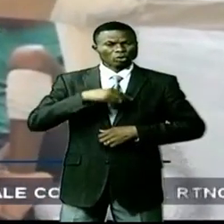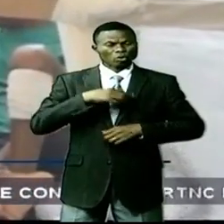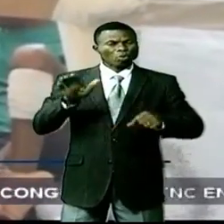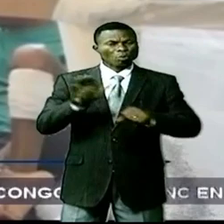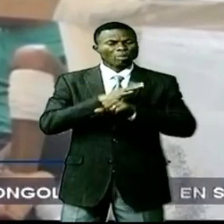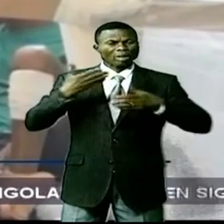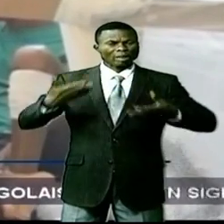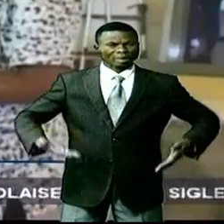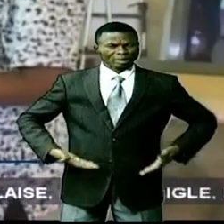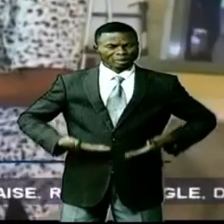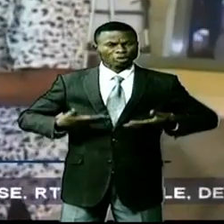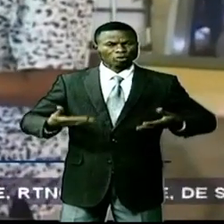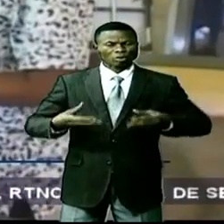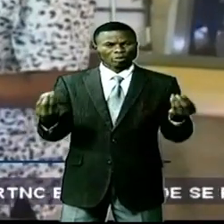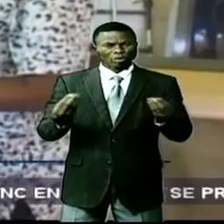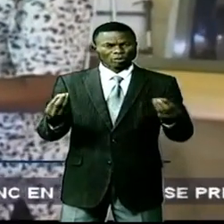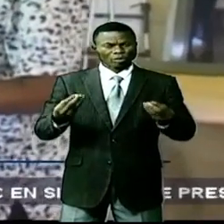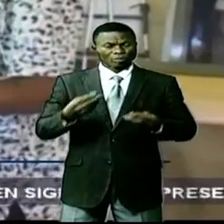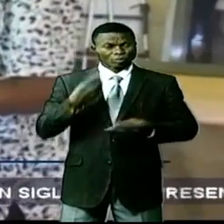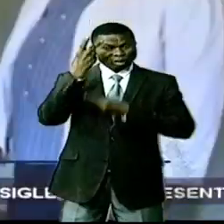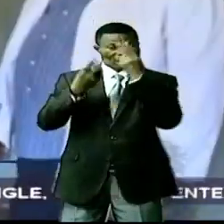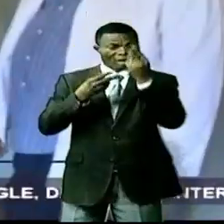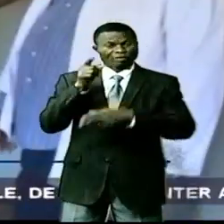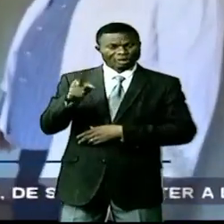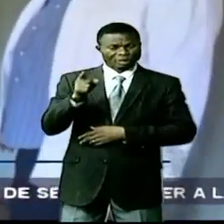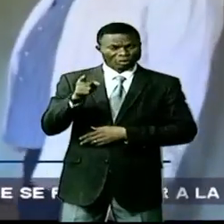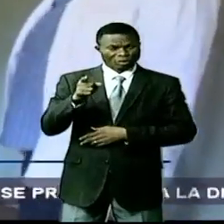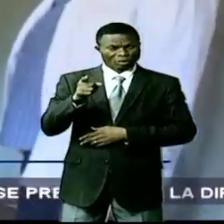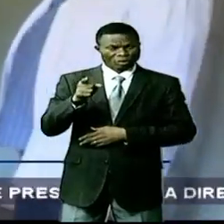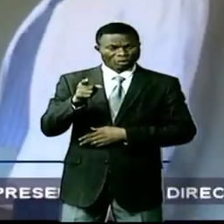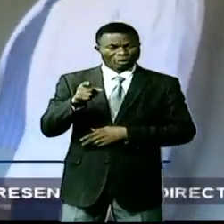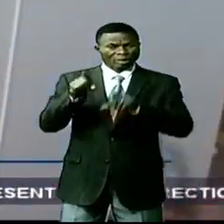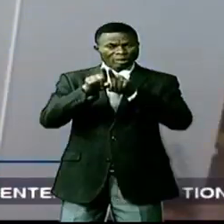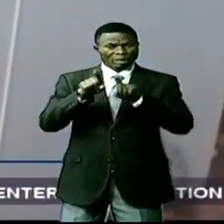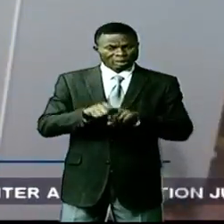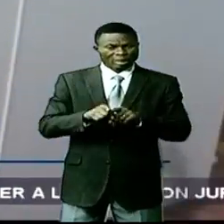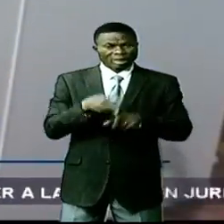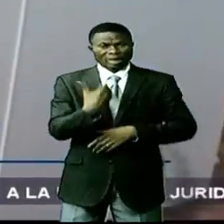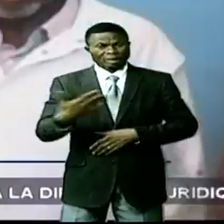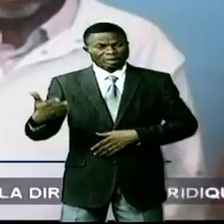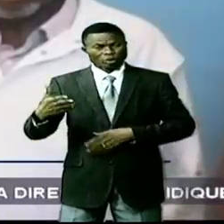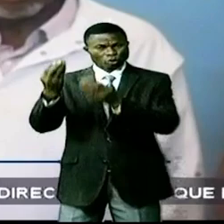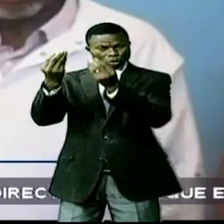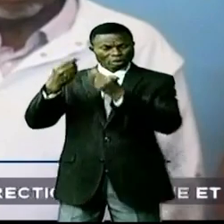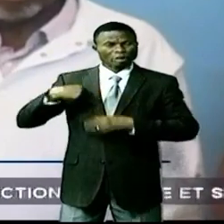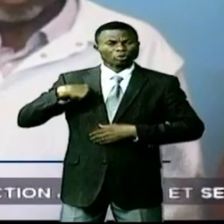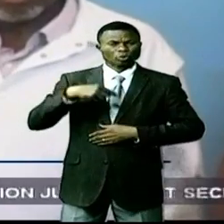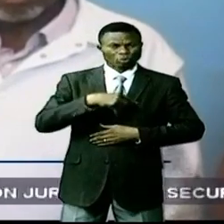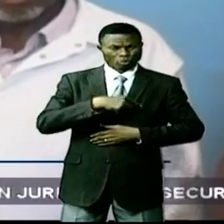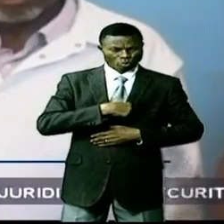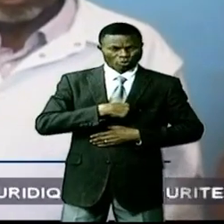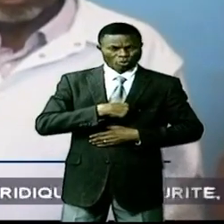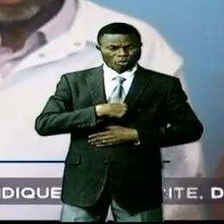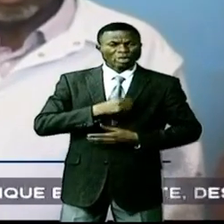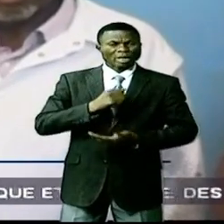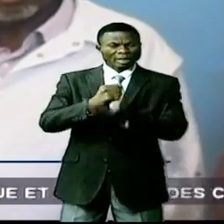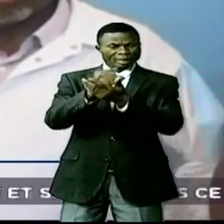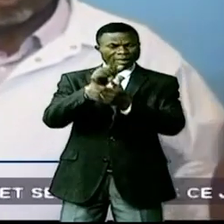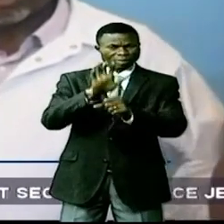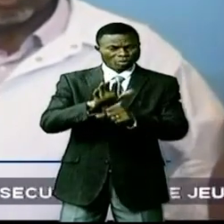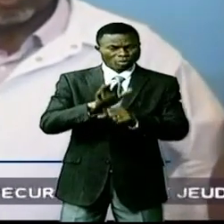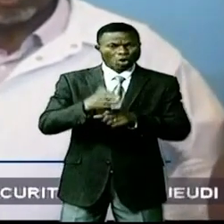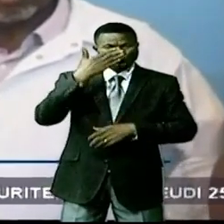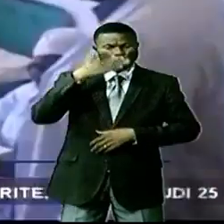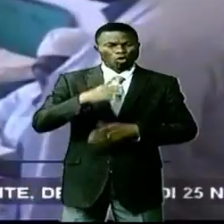de sa visite et aussi du matériel qu'il a donné, qui va aider